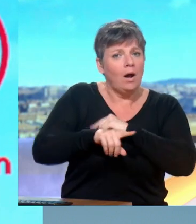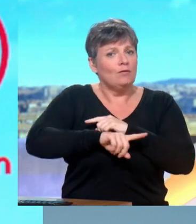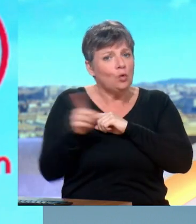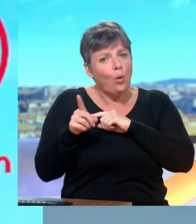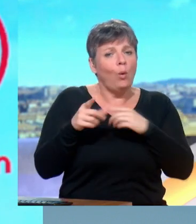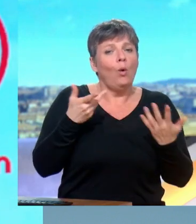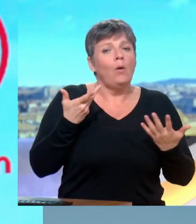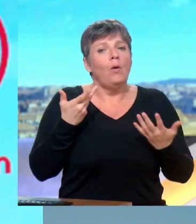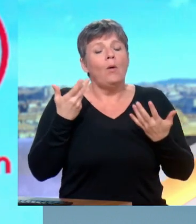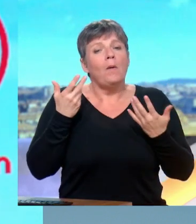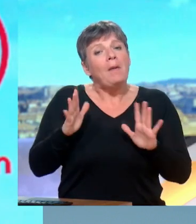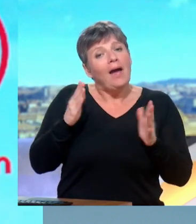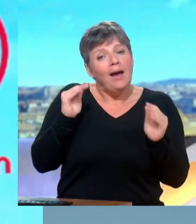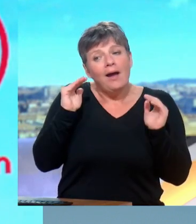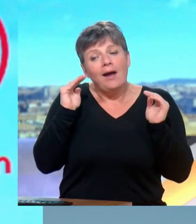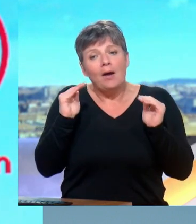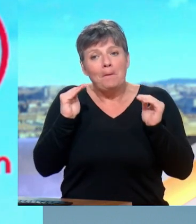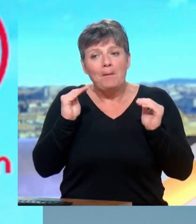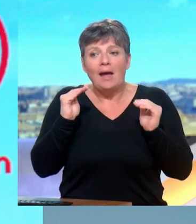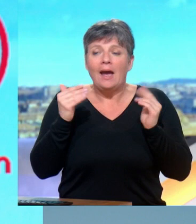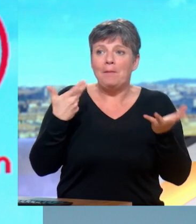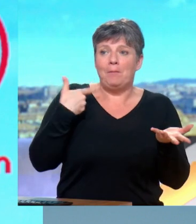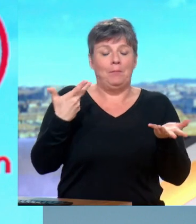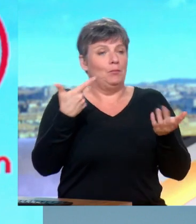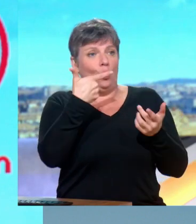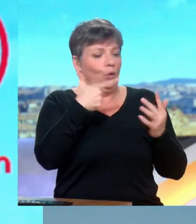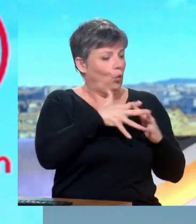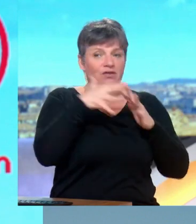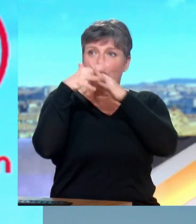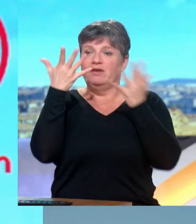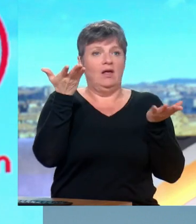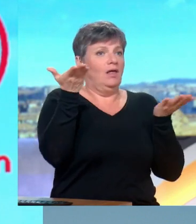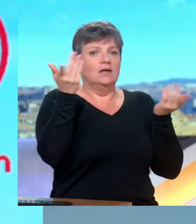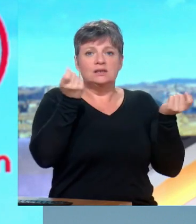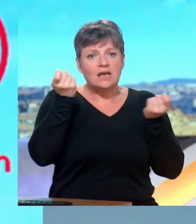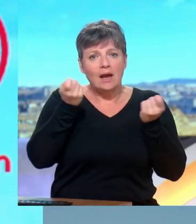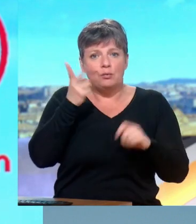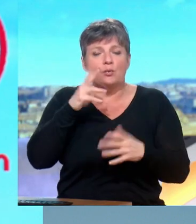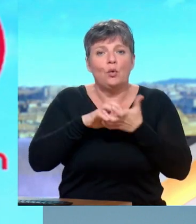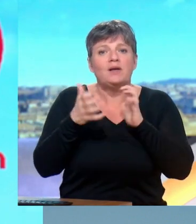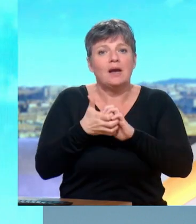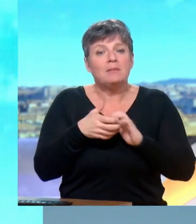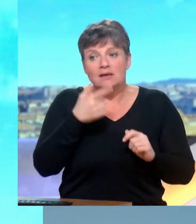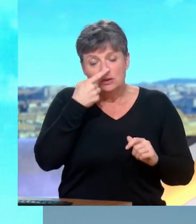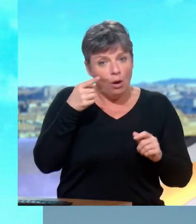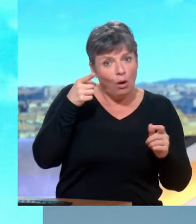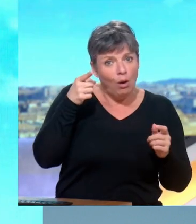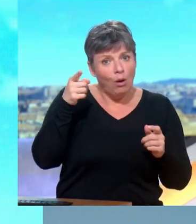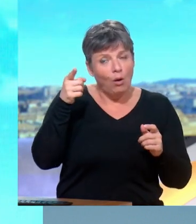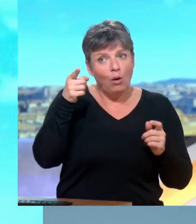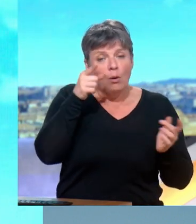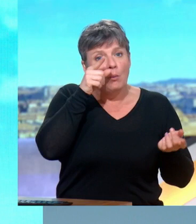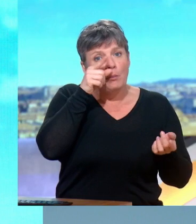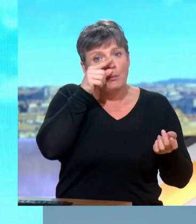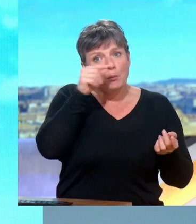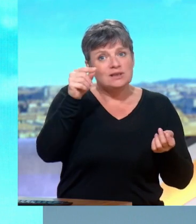évidemment, plus difficile de faire face à deux conflits qu'à un seul. Mais est-ce qu'il pourrait employer d'autres moyens pour